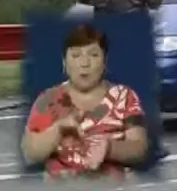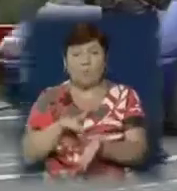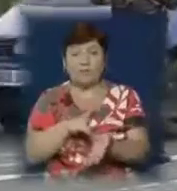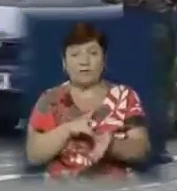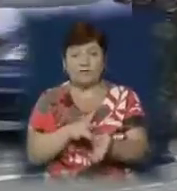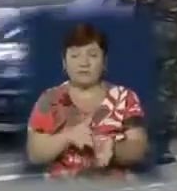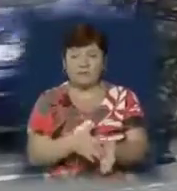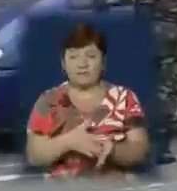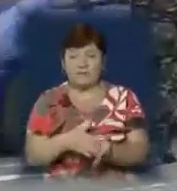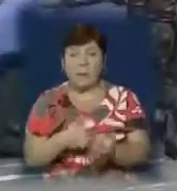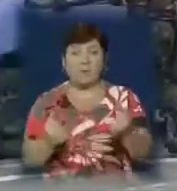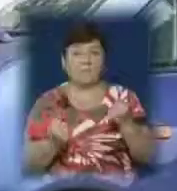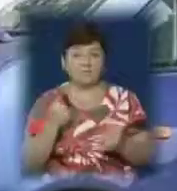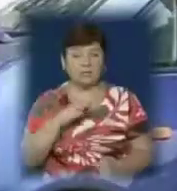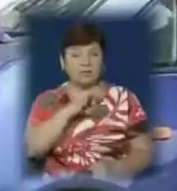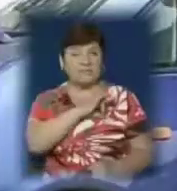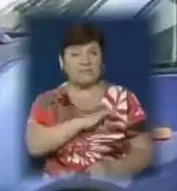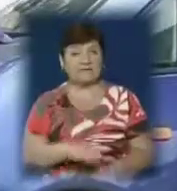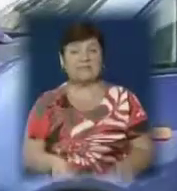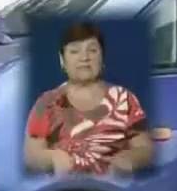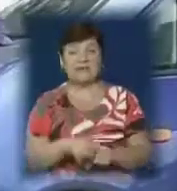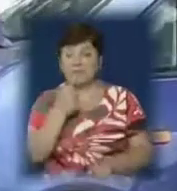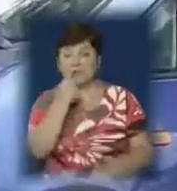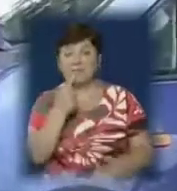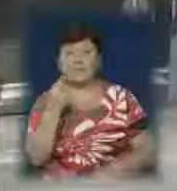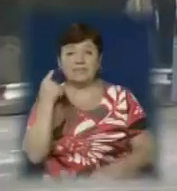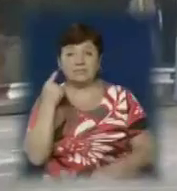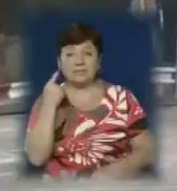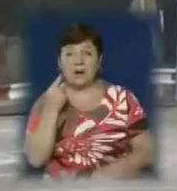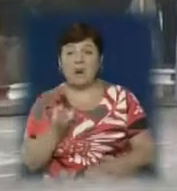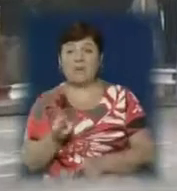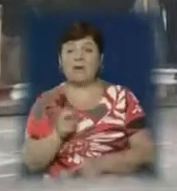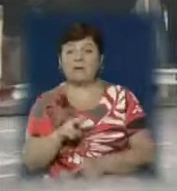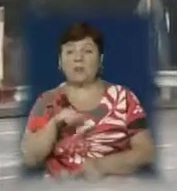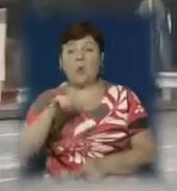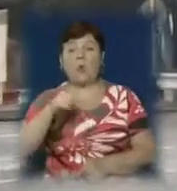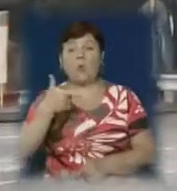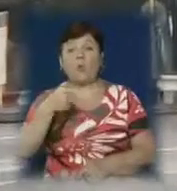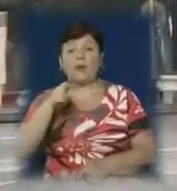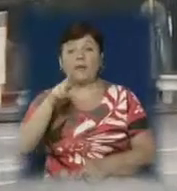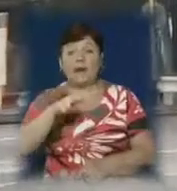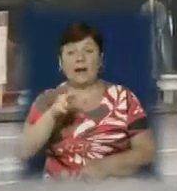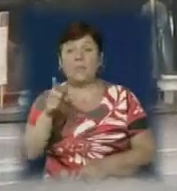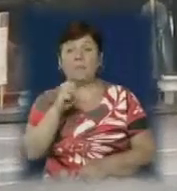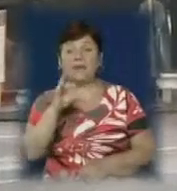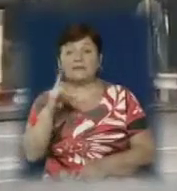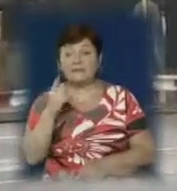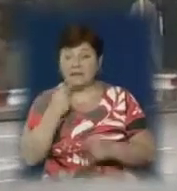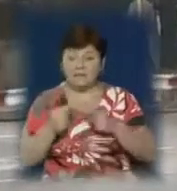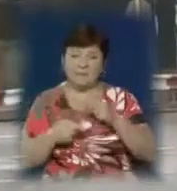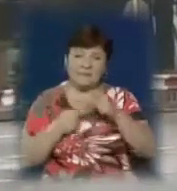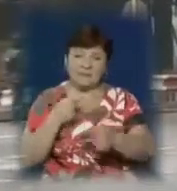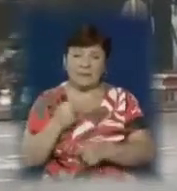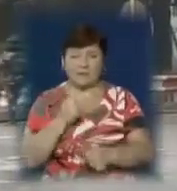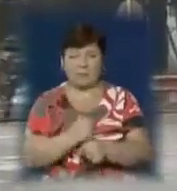легковим автотранспортом, можуть скористатися також найближчим автодорожнім переходом Убля-Малий-Березний з безперервним режимом роботи,